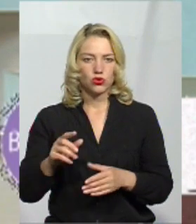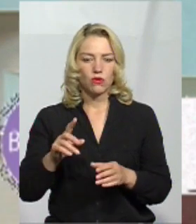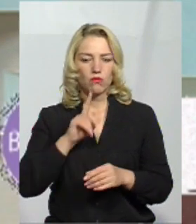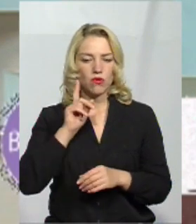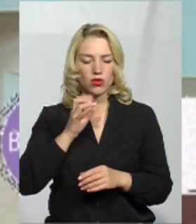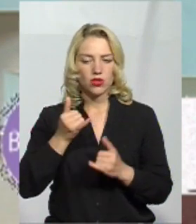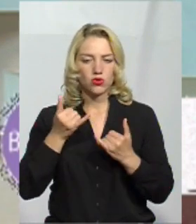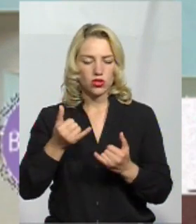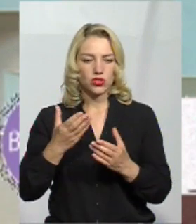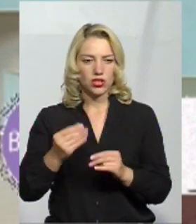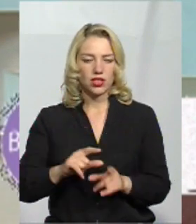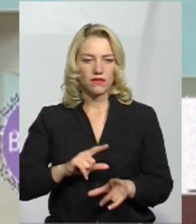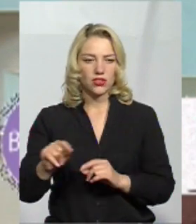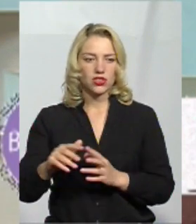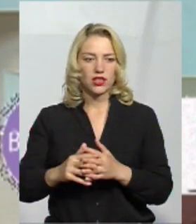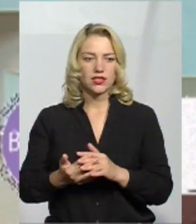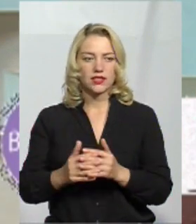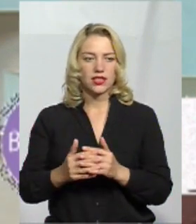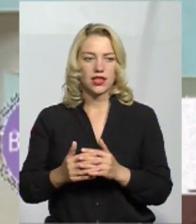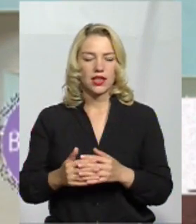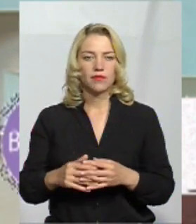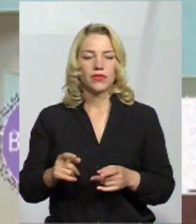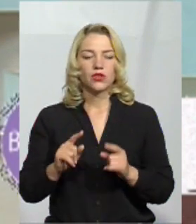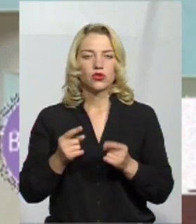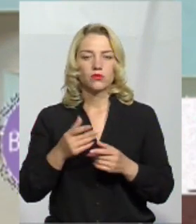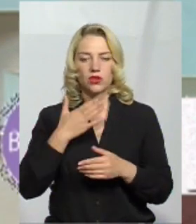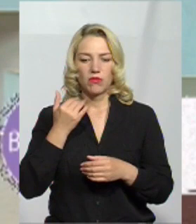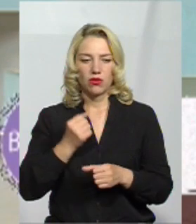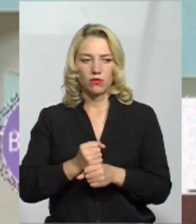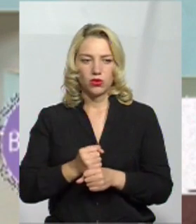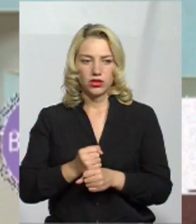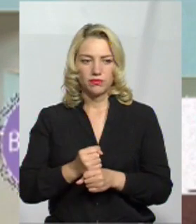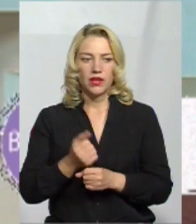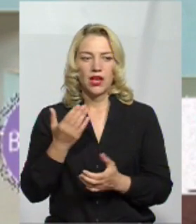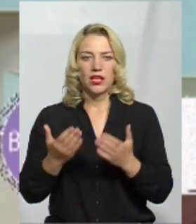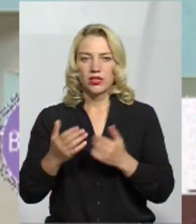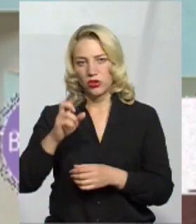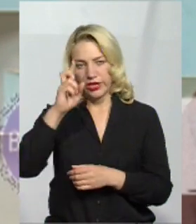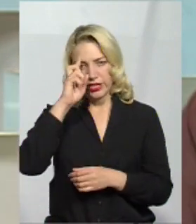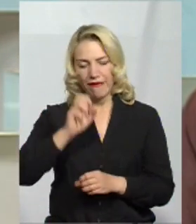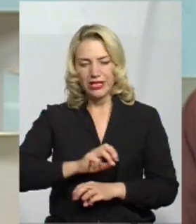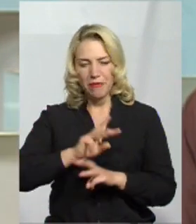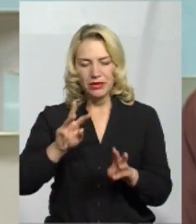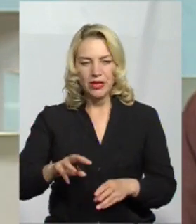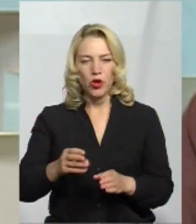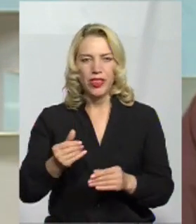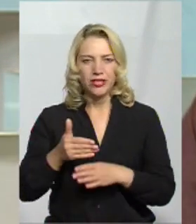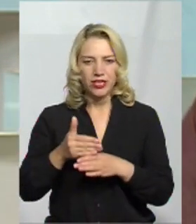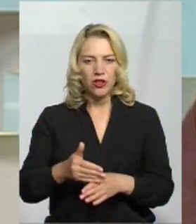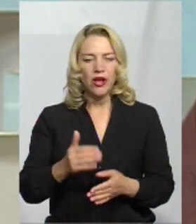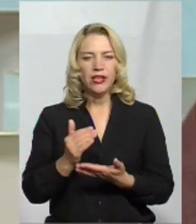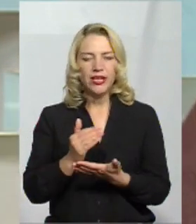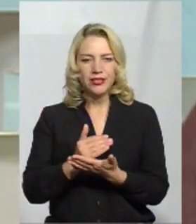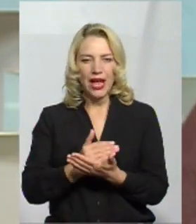сьогоднішній день виїжджає з села за таких, бо тому, що немає роботи. Якщо держава забезпечить дотаційну систему